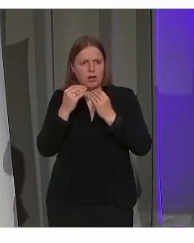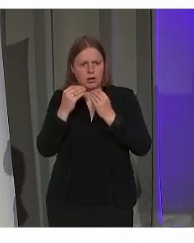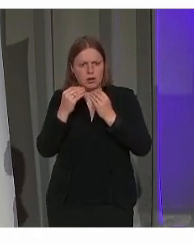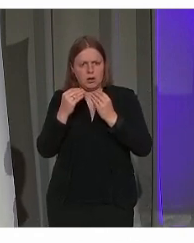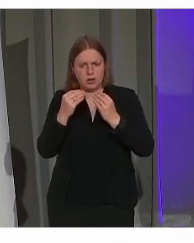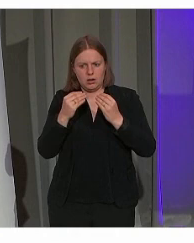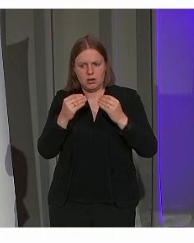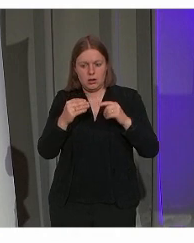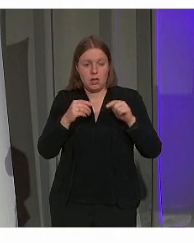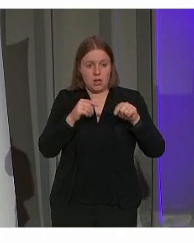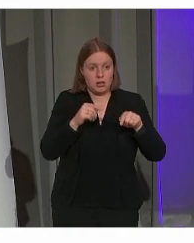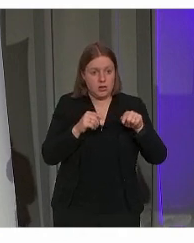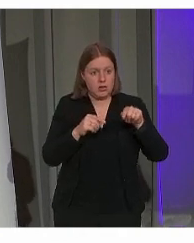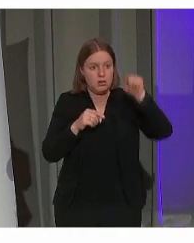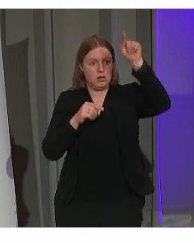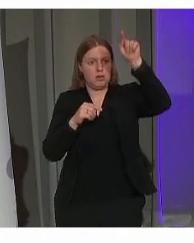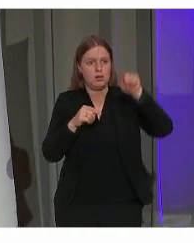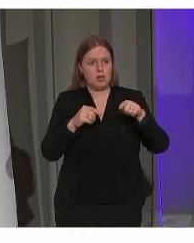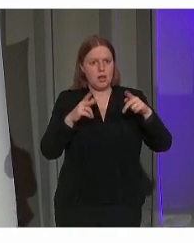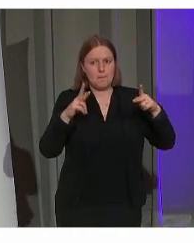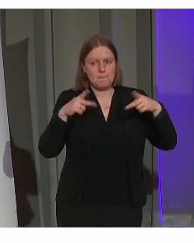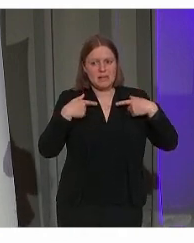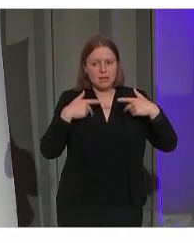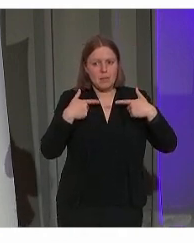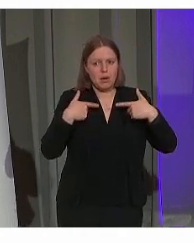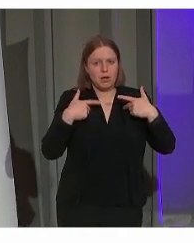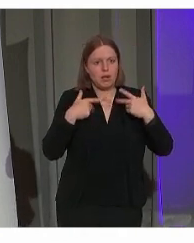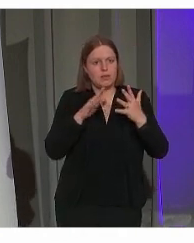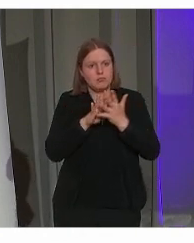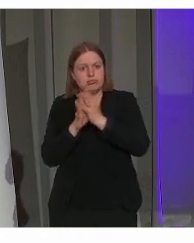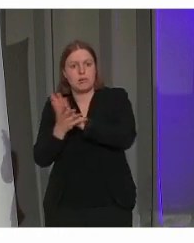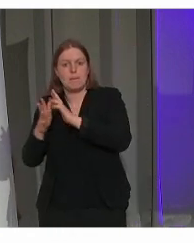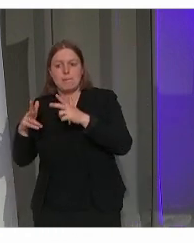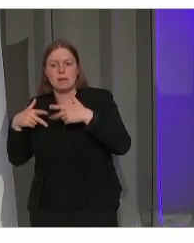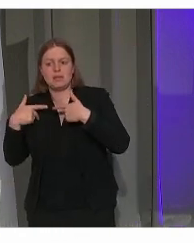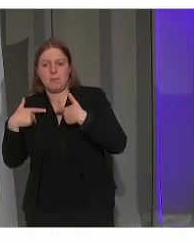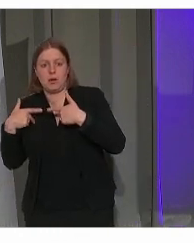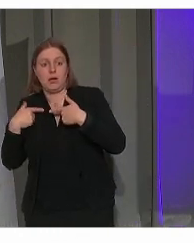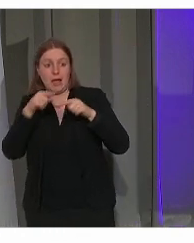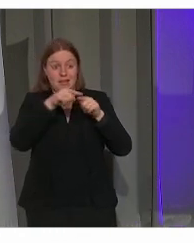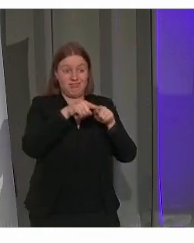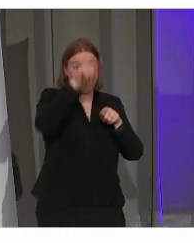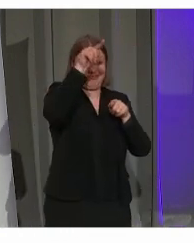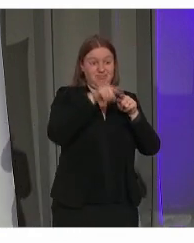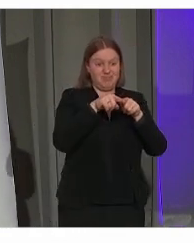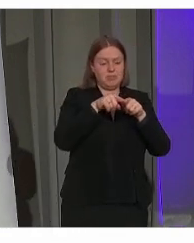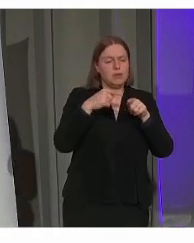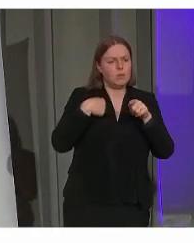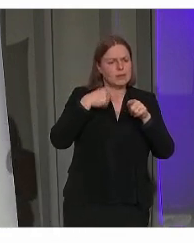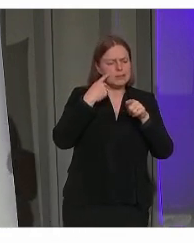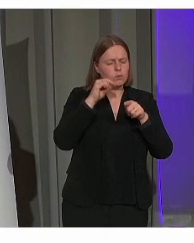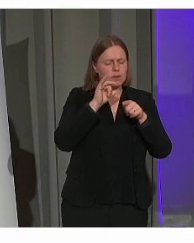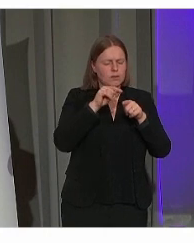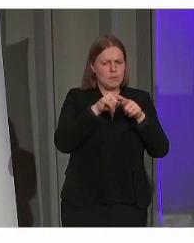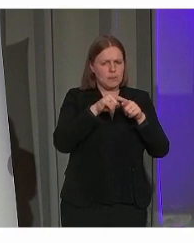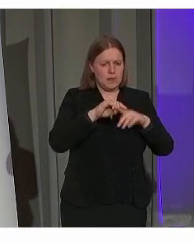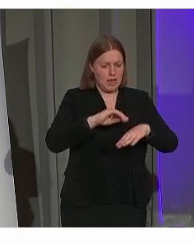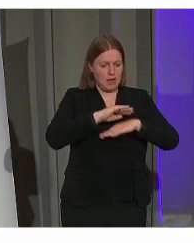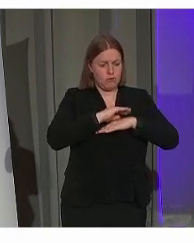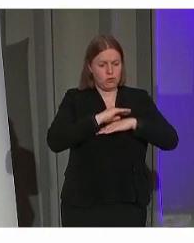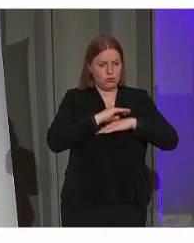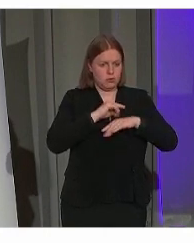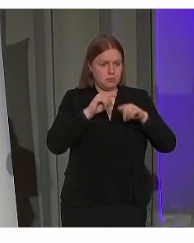Evalueren naar erfgoed als echt een maatschappelijk stukje discussie. De verticale as zien we erfgoed initieel als